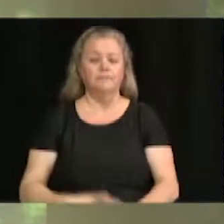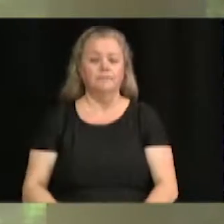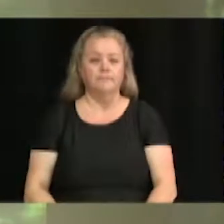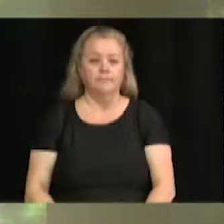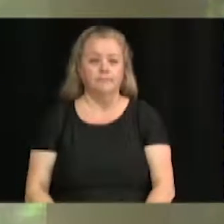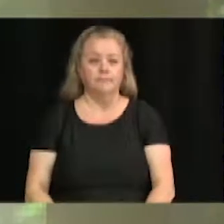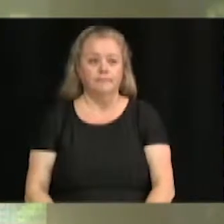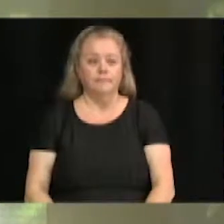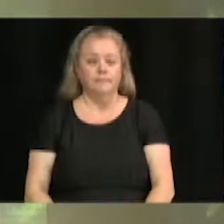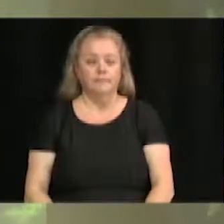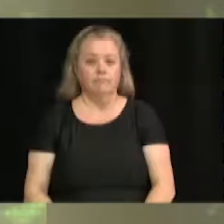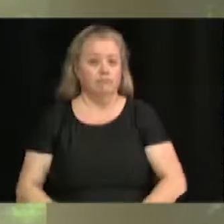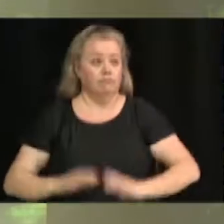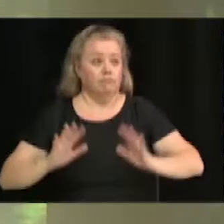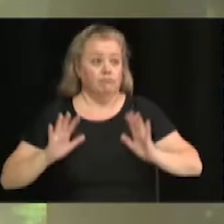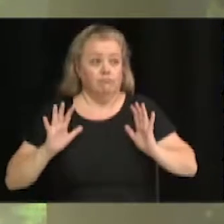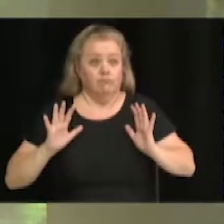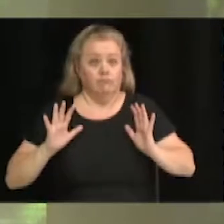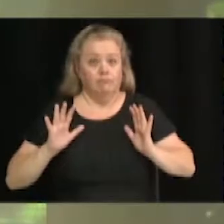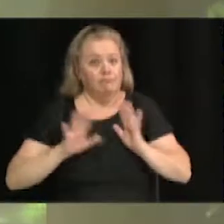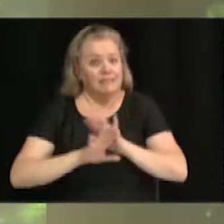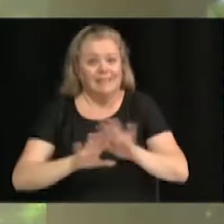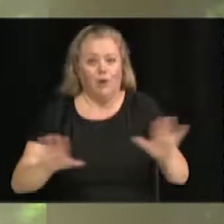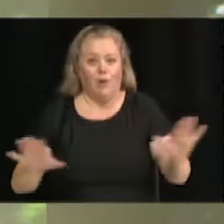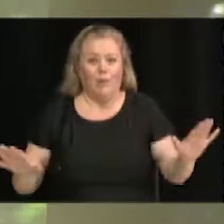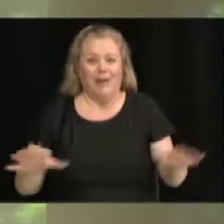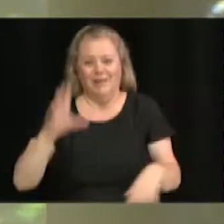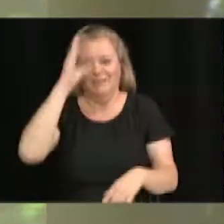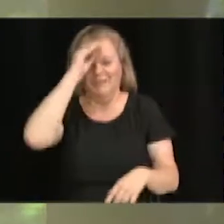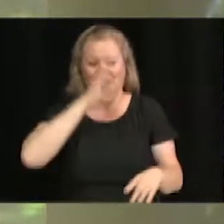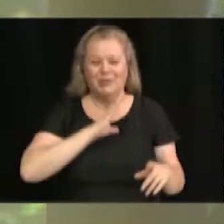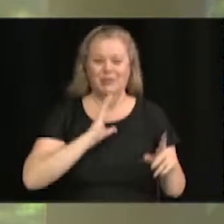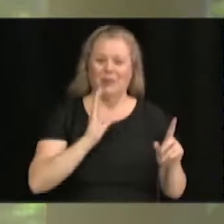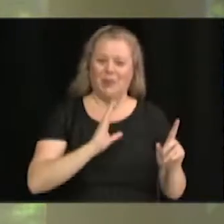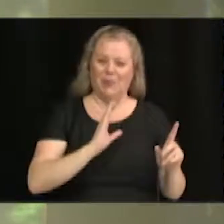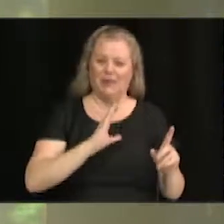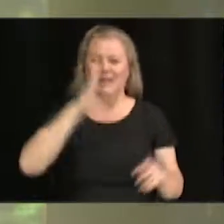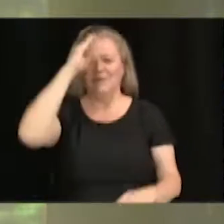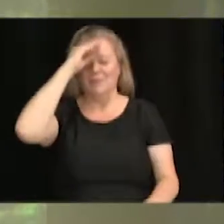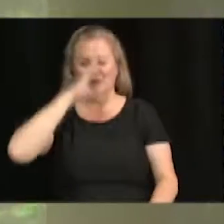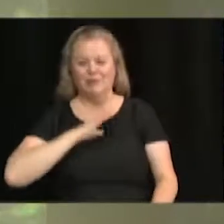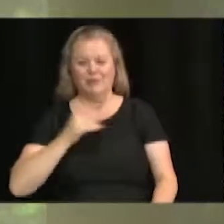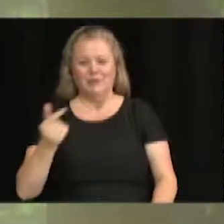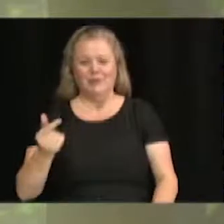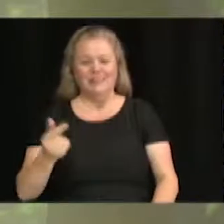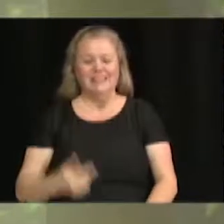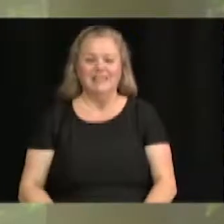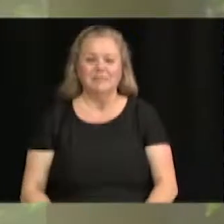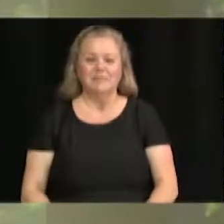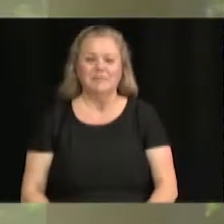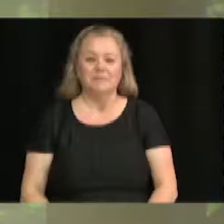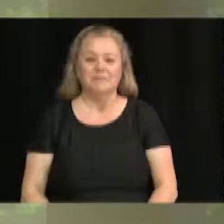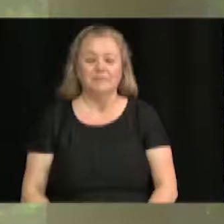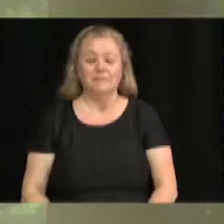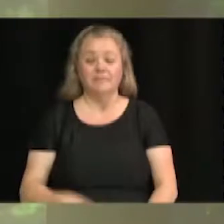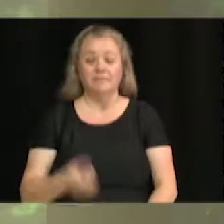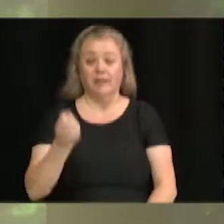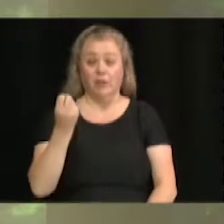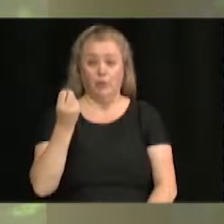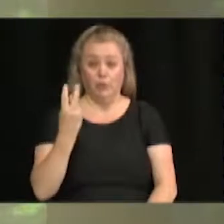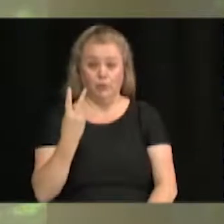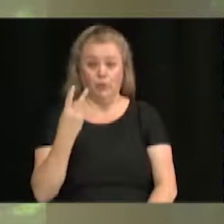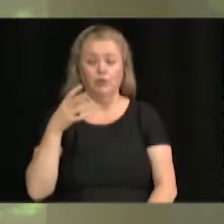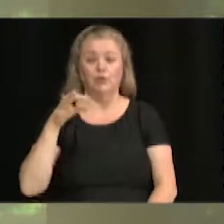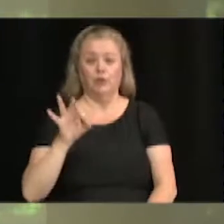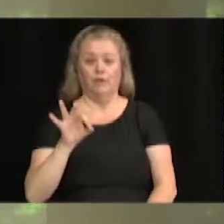Ça dit ce que ça veut dire. C'est complet. M. Côté et M. Gauthier. 12.9